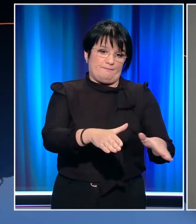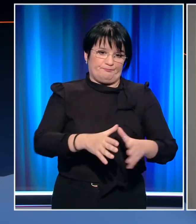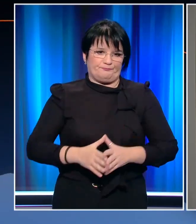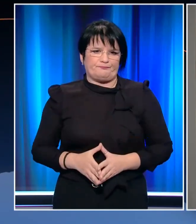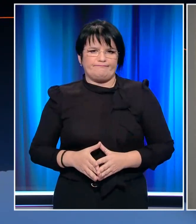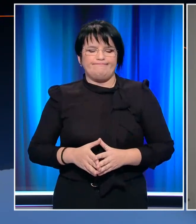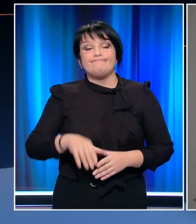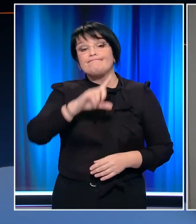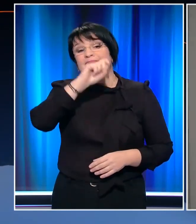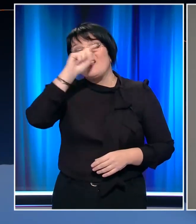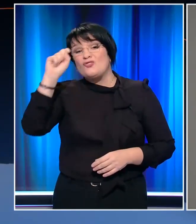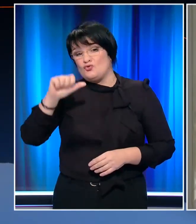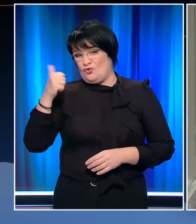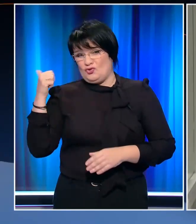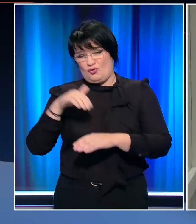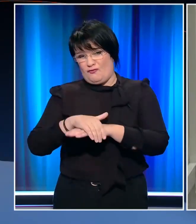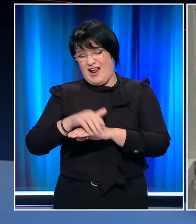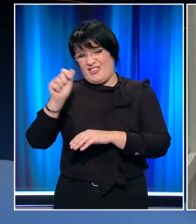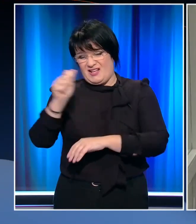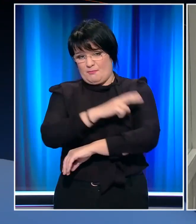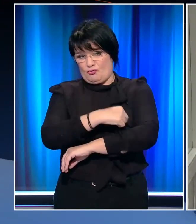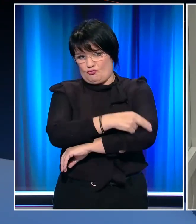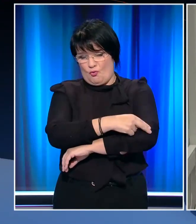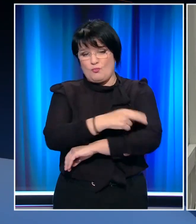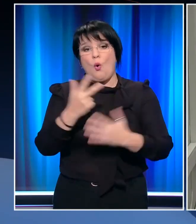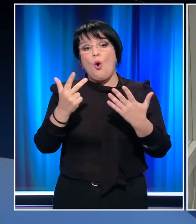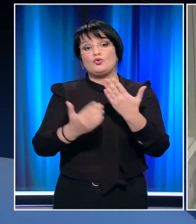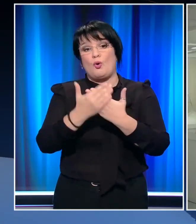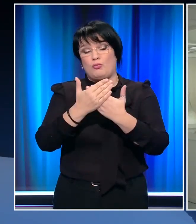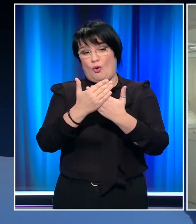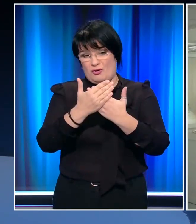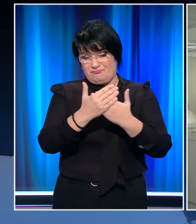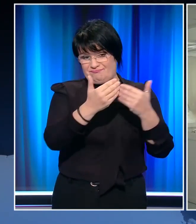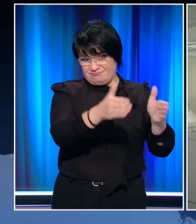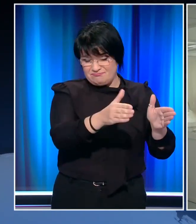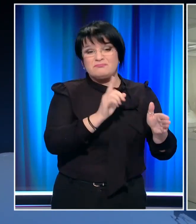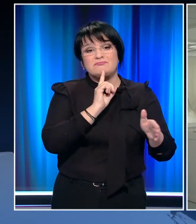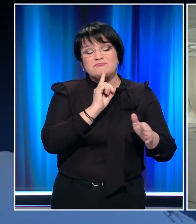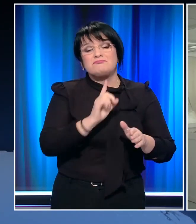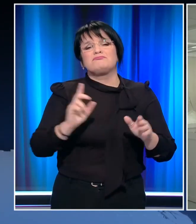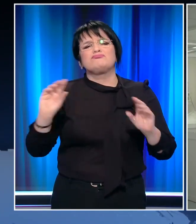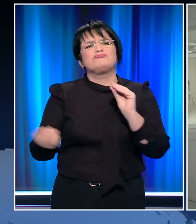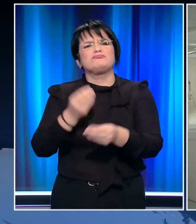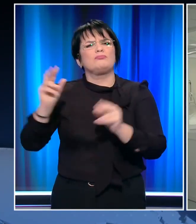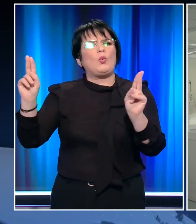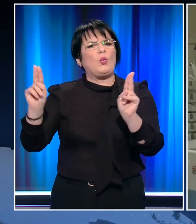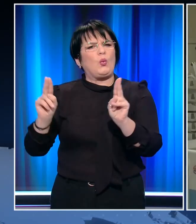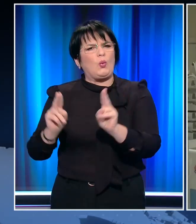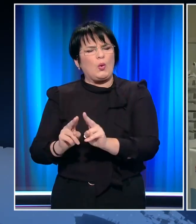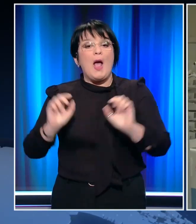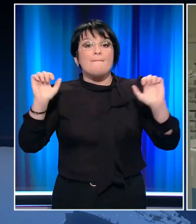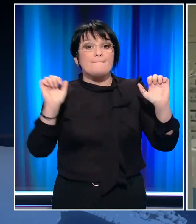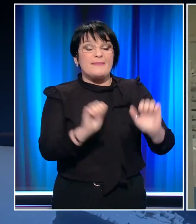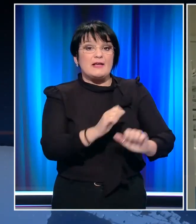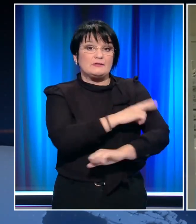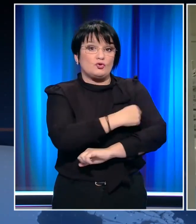Μία από τις πιο δύσκολες εφημερίες για το ΑΧΕΠΑ ήταν αυτή που τελείωσε στις 8 το πρωί. Παρά την έστω και μικρή μείωση των κρουσμάτων στη Θεσσαλονίκη, η πίεση